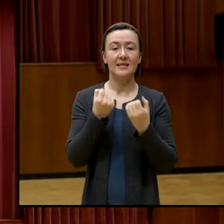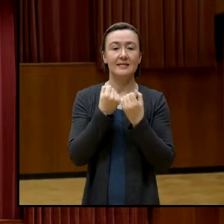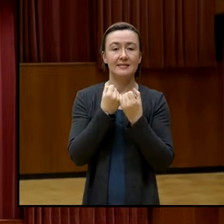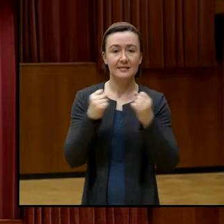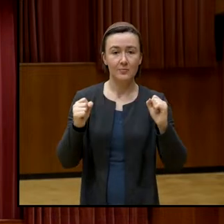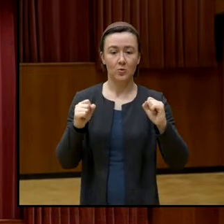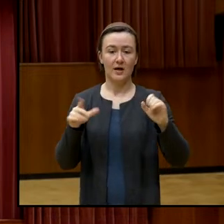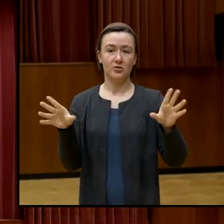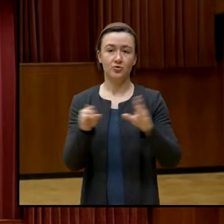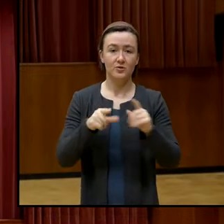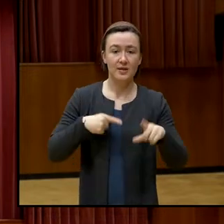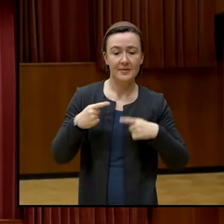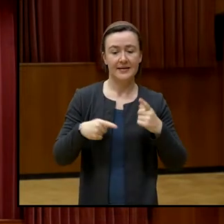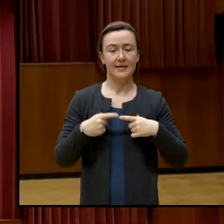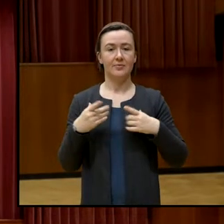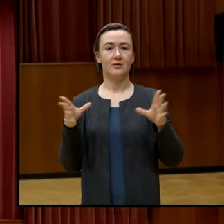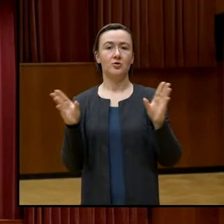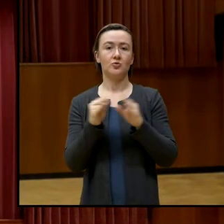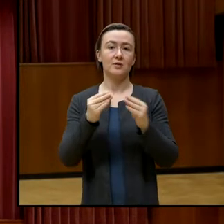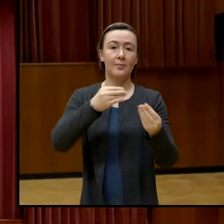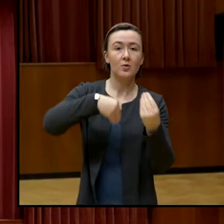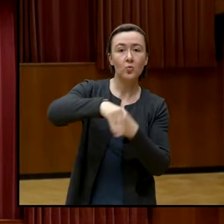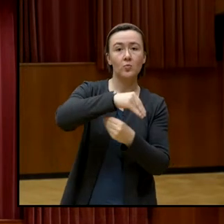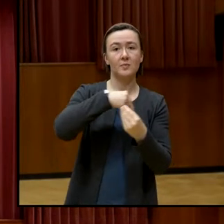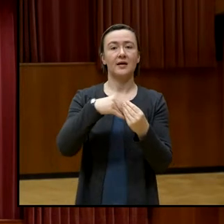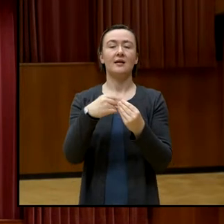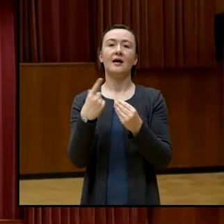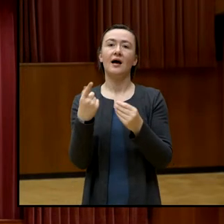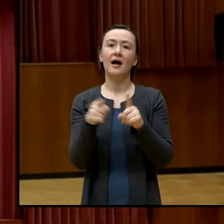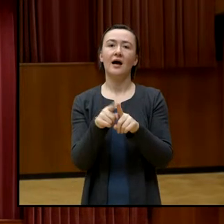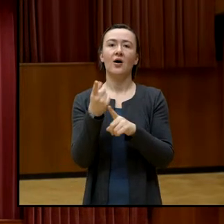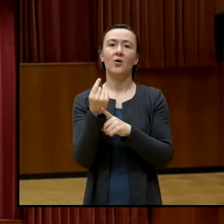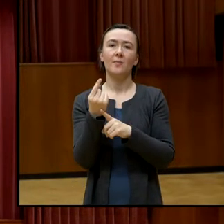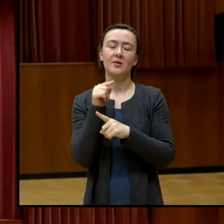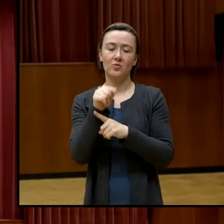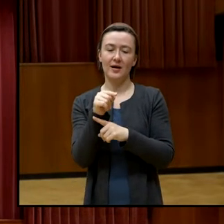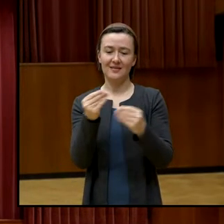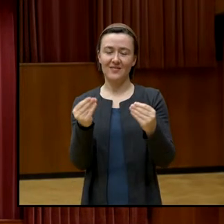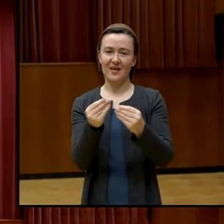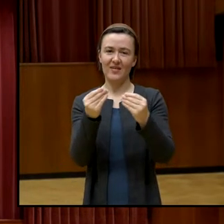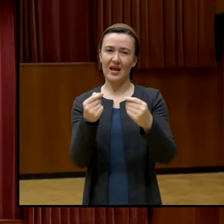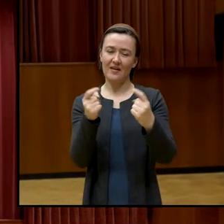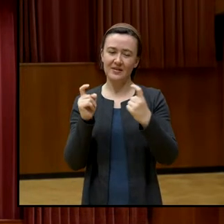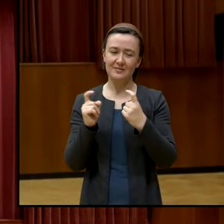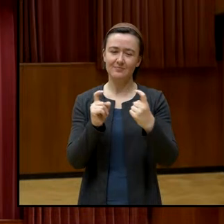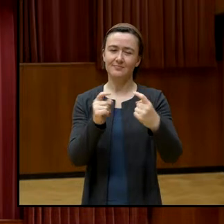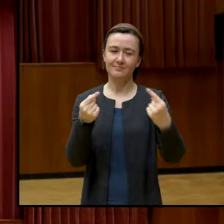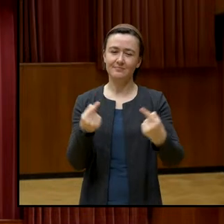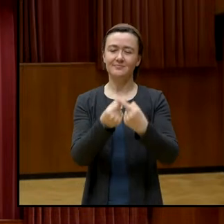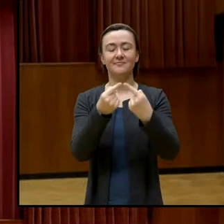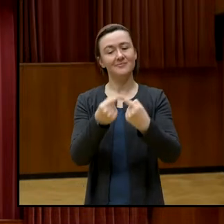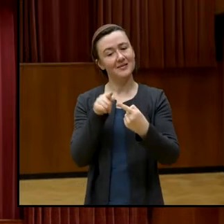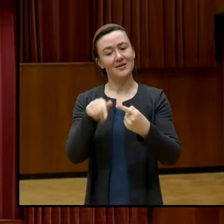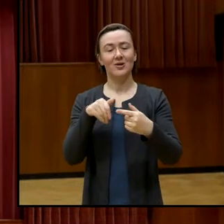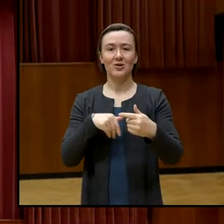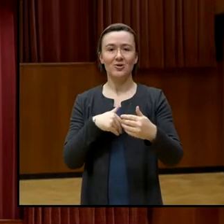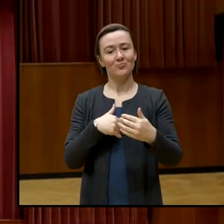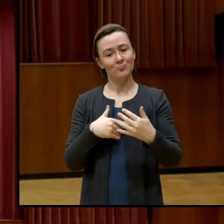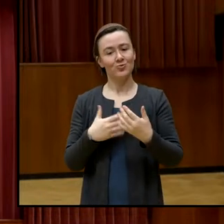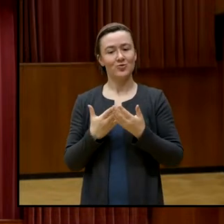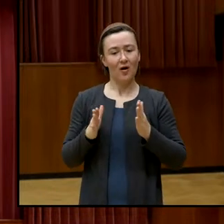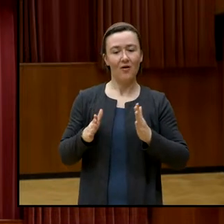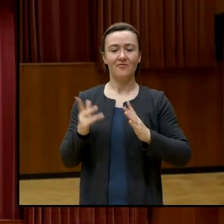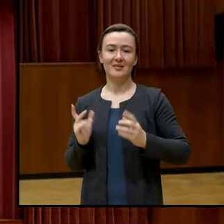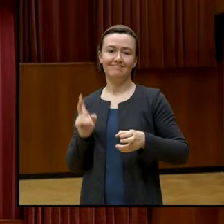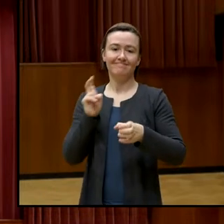umgehen auch bedeutet, sich dieser Strittigkeit zu stellen und die immer wieder zu verhandeln und zu diskutieren. Und damit